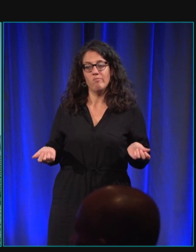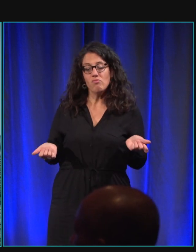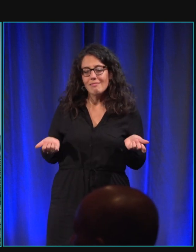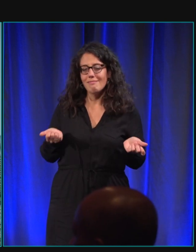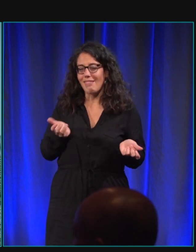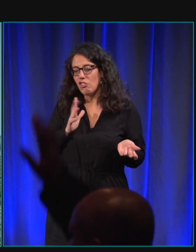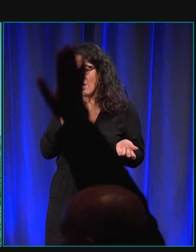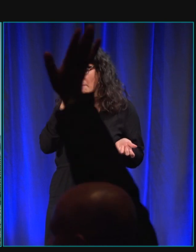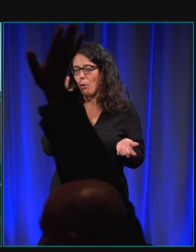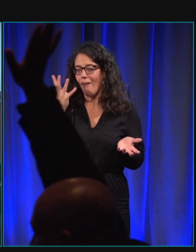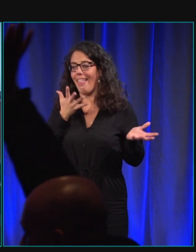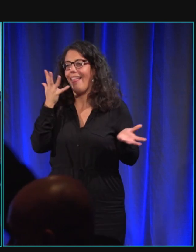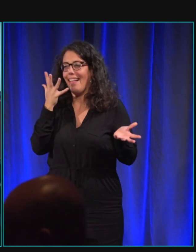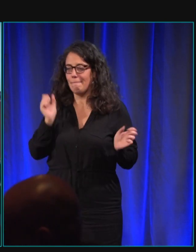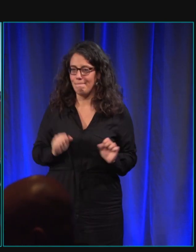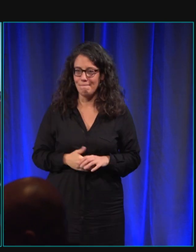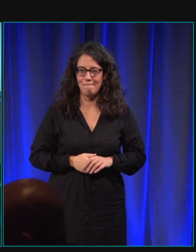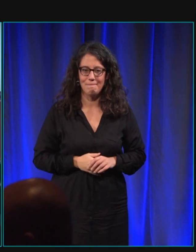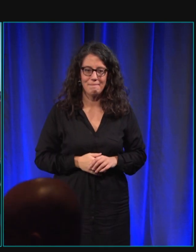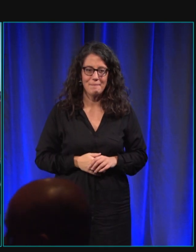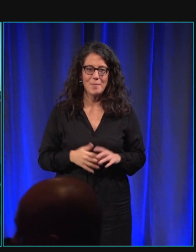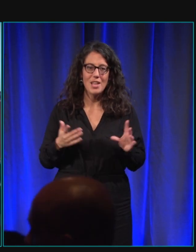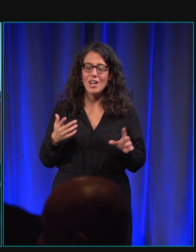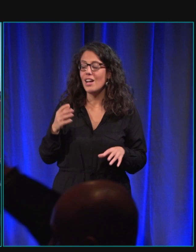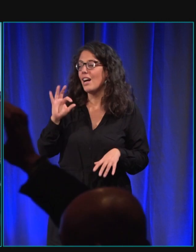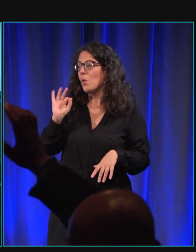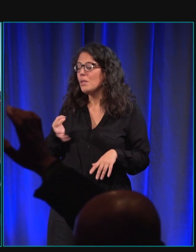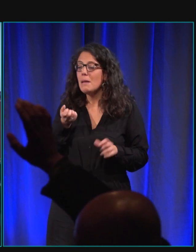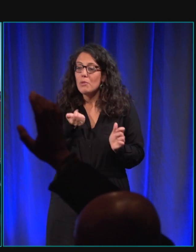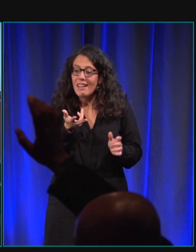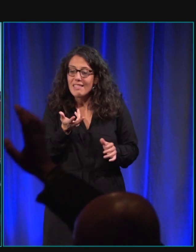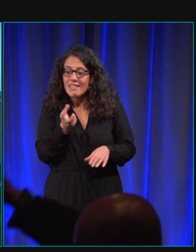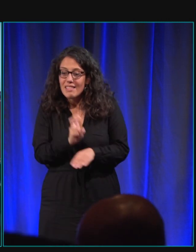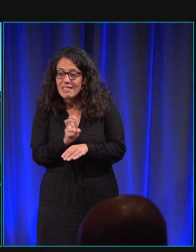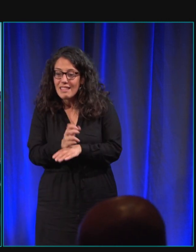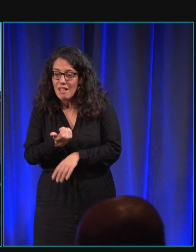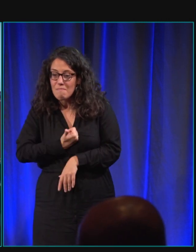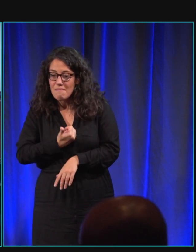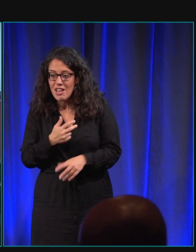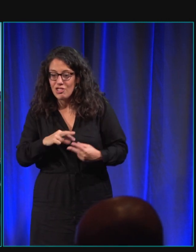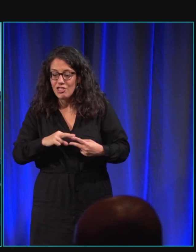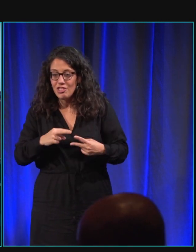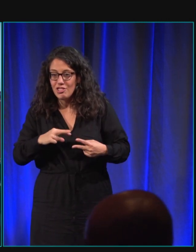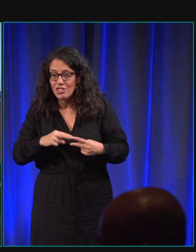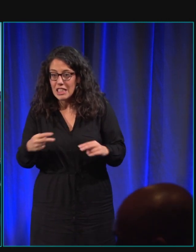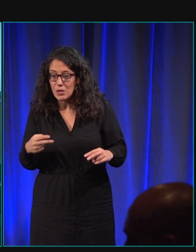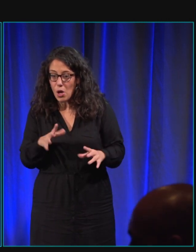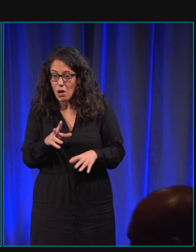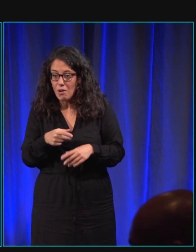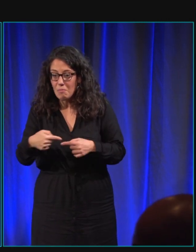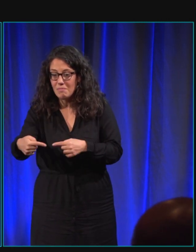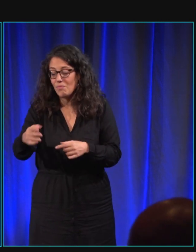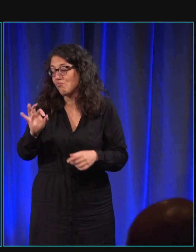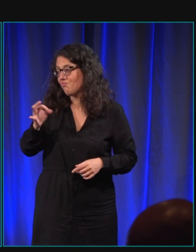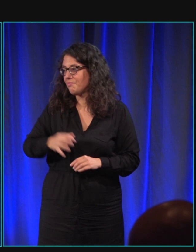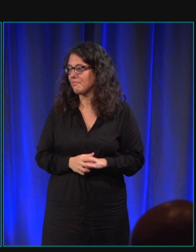perturber non bien sûr ça va peut-être garder des géniteurs qui ne seraient pas oui merci je crois qu'il y une autre question dans la salle